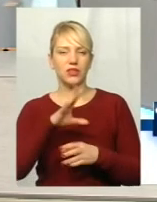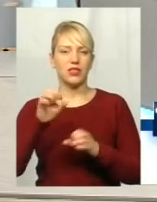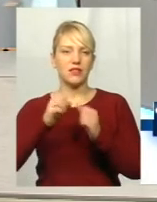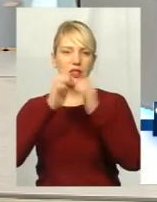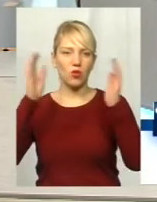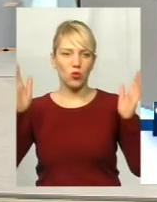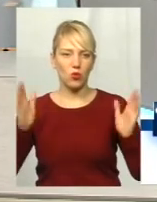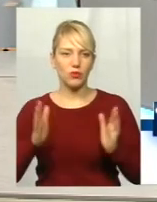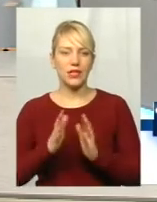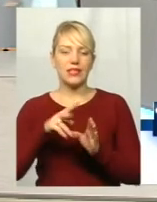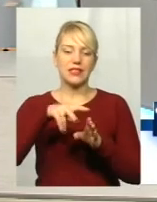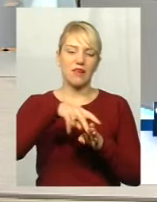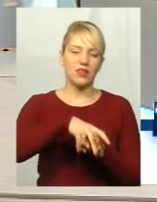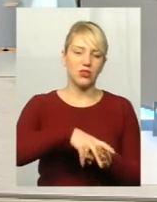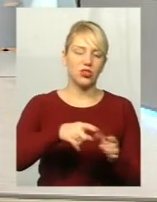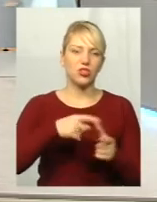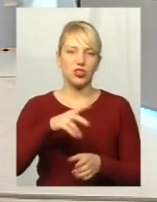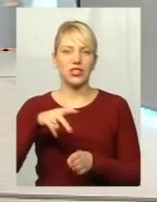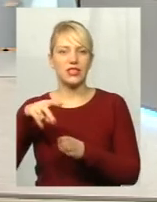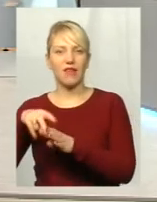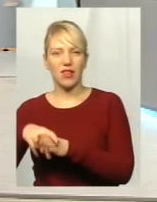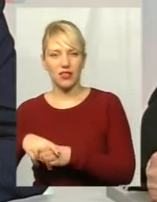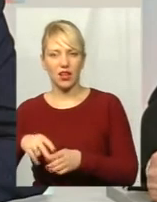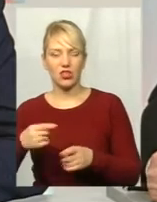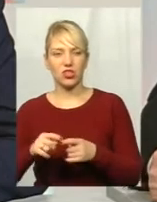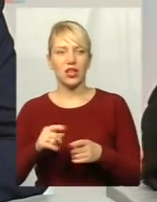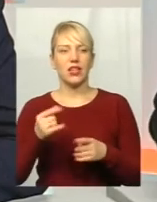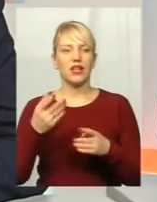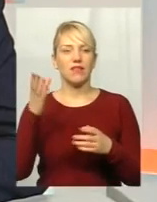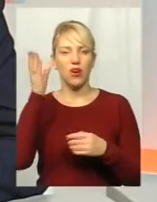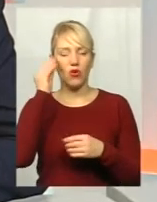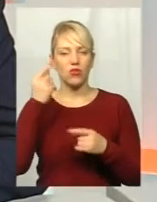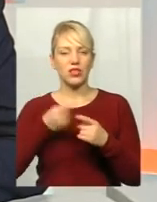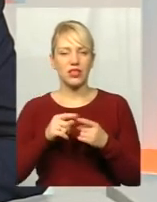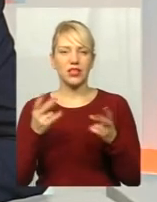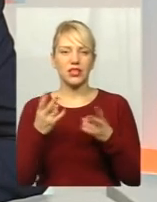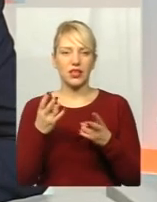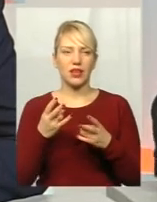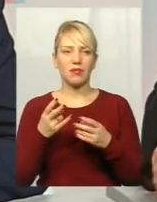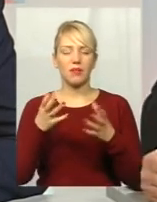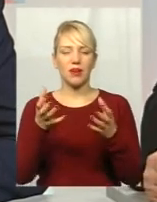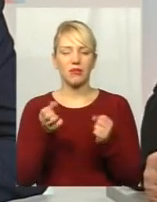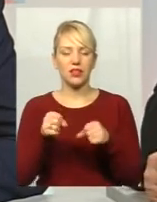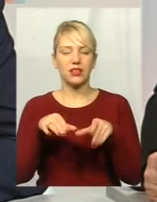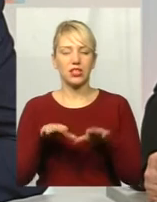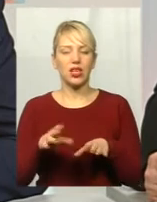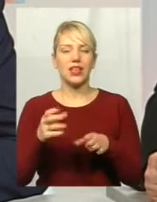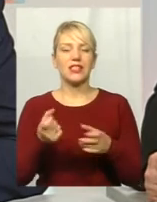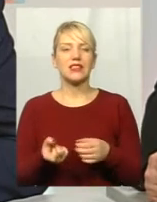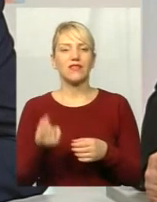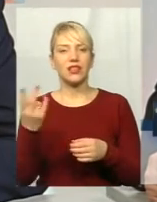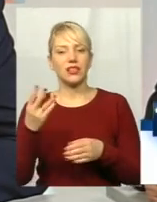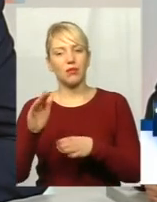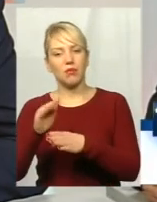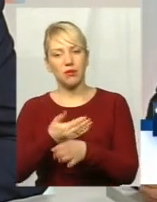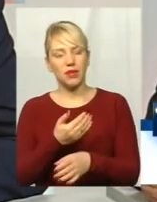пасажиропотоком того чи іншого мікрорайону. Виходячи з цього, треба мати рішення звідки прибирати маршрути, куди їх додавати. Тобто